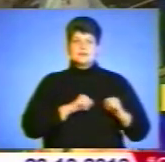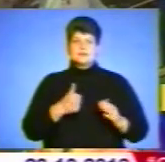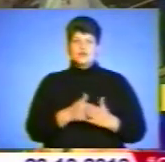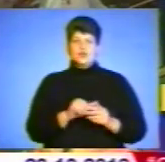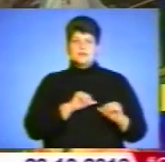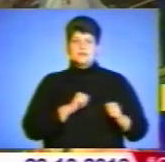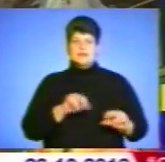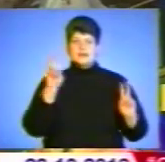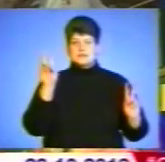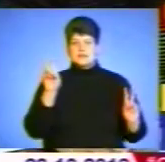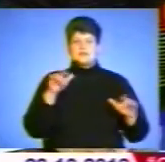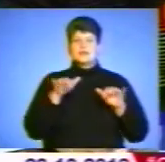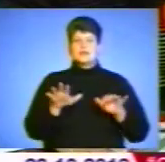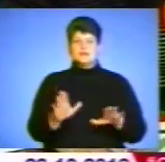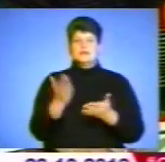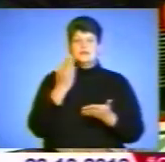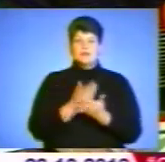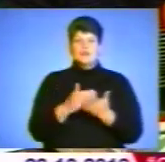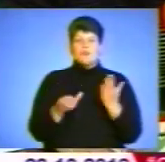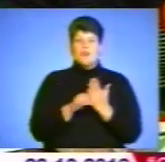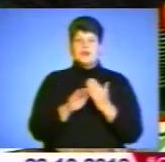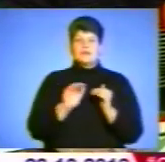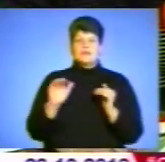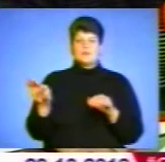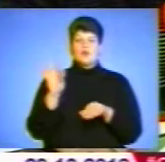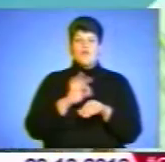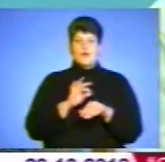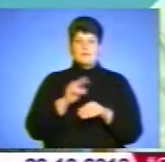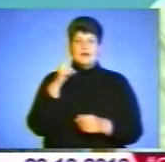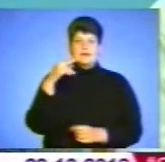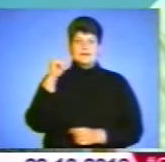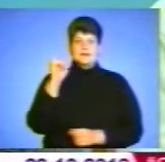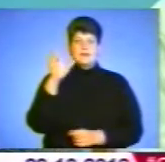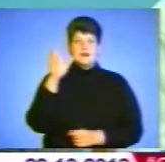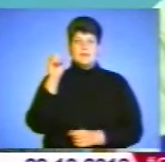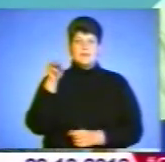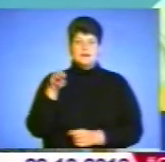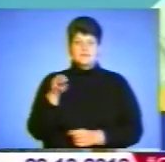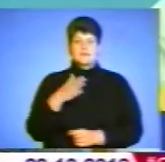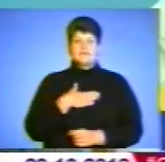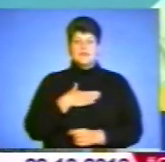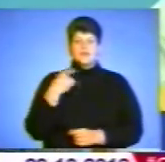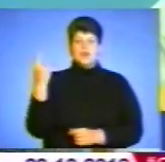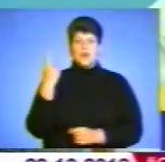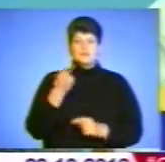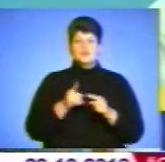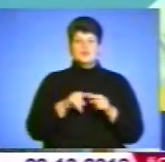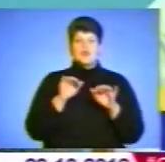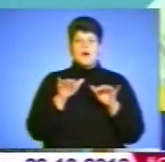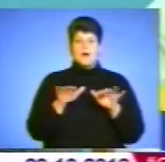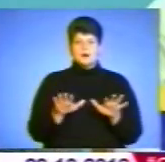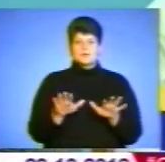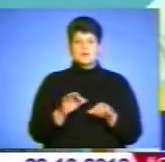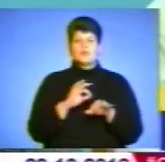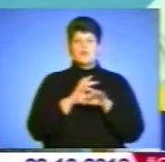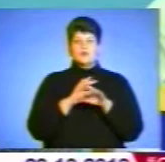другий рік захід відбувається під гаслом допомоги дітям хворим на діабет. В нашій області акцію проводить щороку Супинський благодійний план